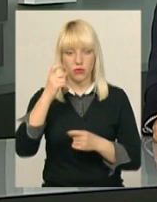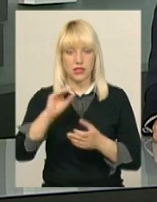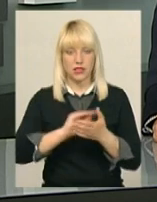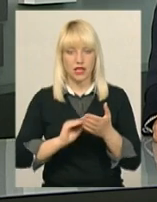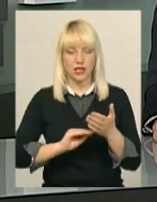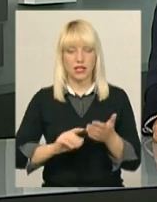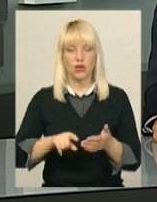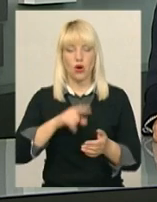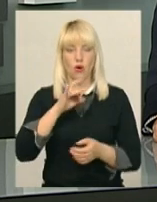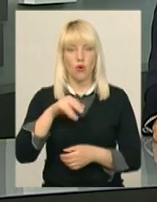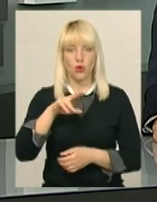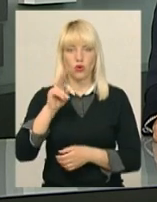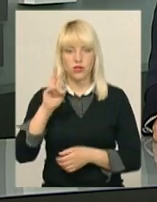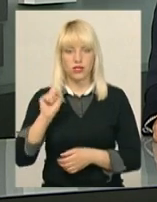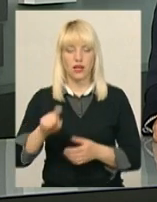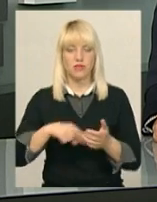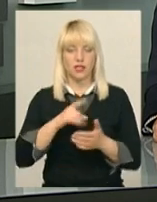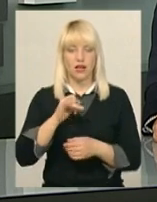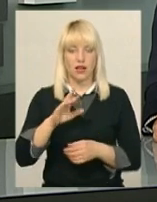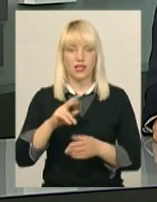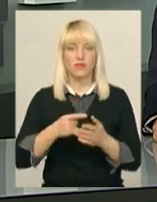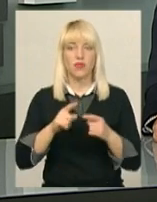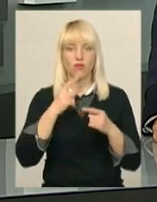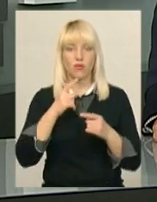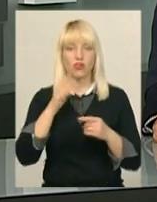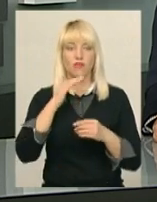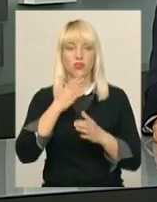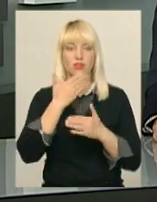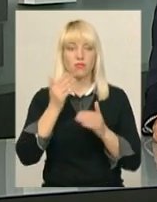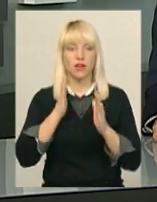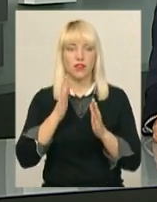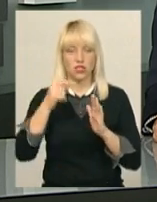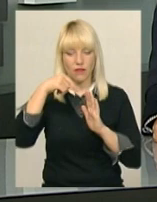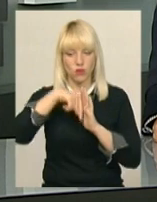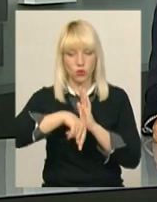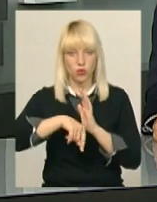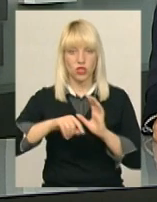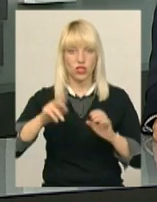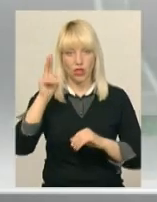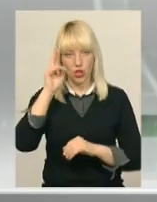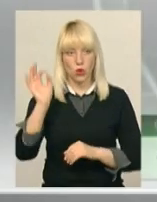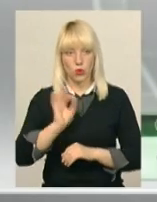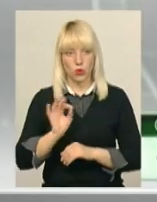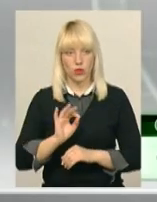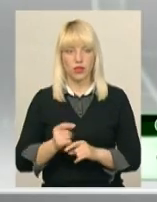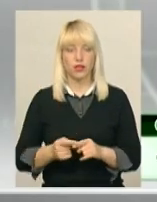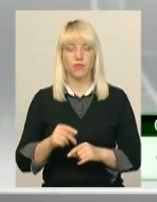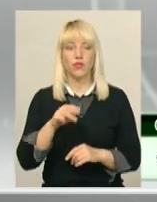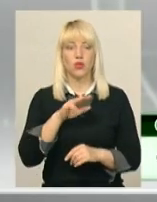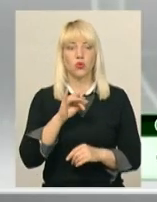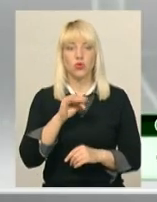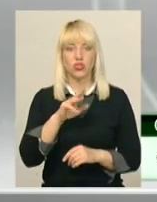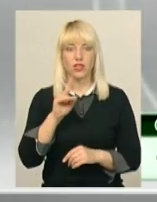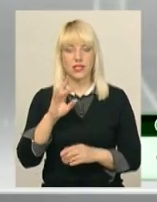Городоцької міської ради Олена Гріх, у Турчинецькій школі води немає лише у внутрішніх санбузлах. У Турчинецькій